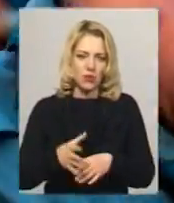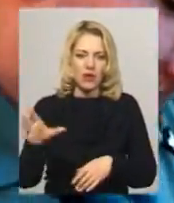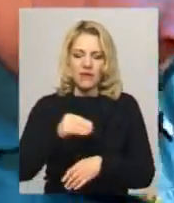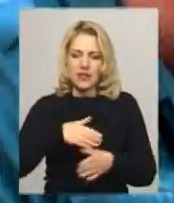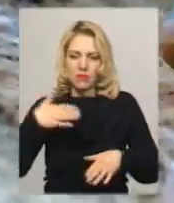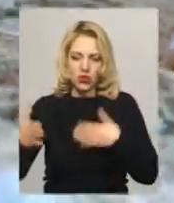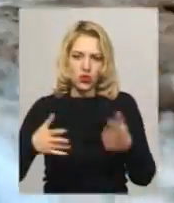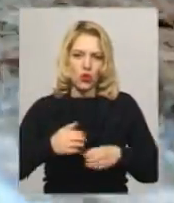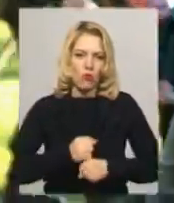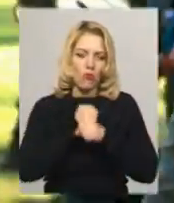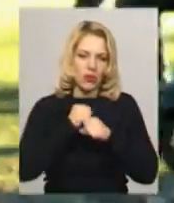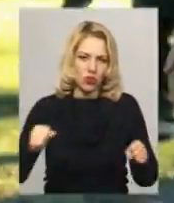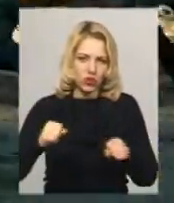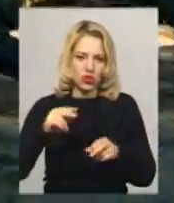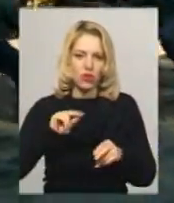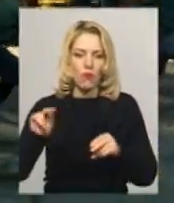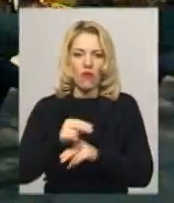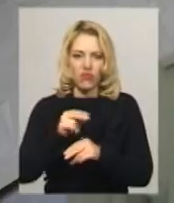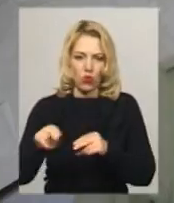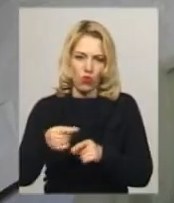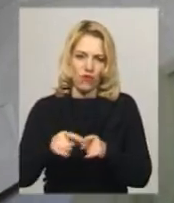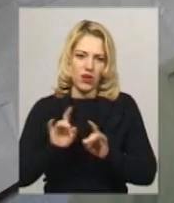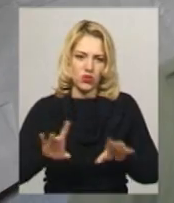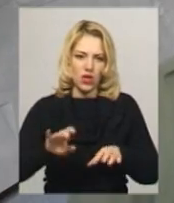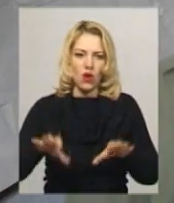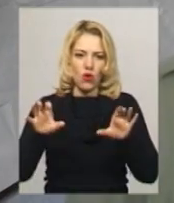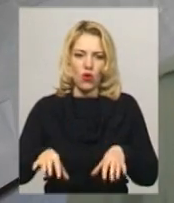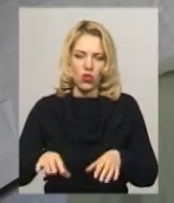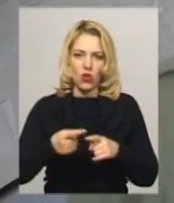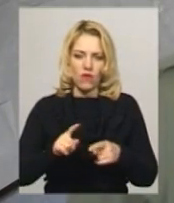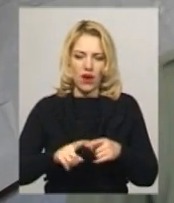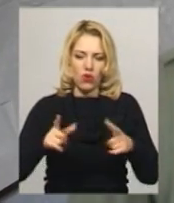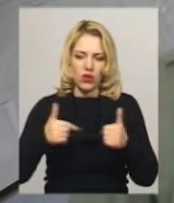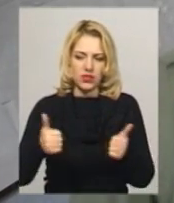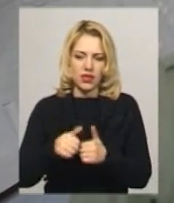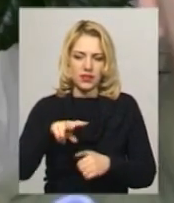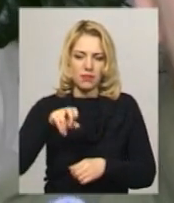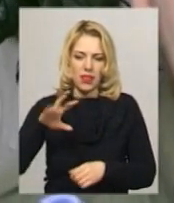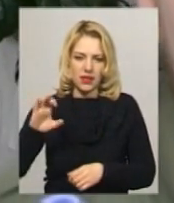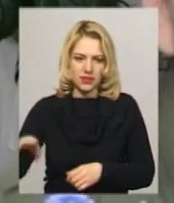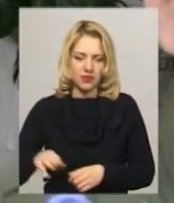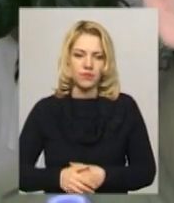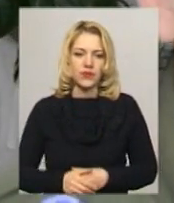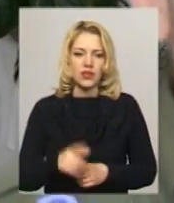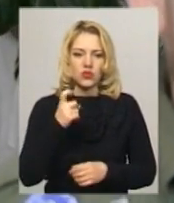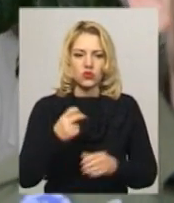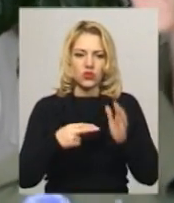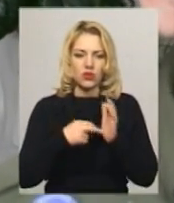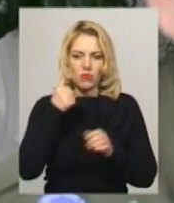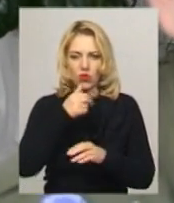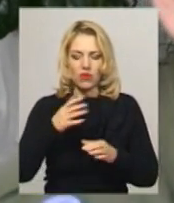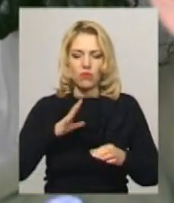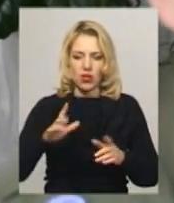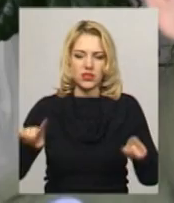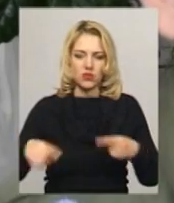самовихованню української молоді, розповідає голова Хмельницького середку організації «Пласт» Олександр Руцун. 107 років тому була заснована